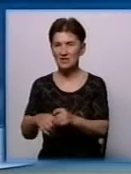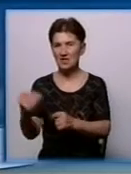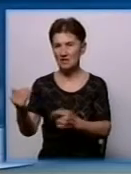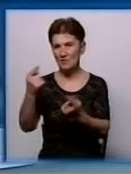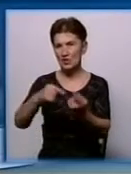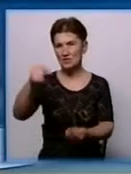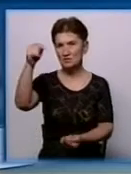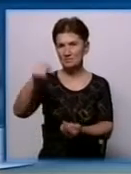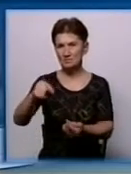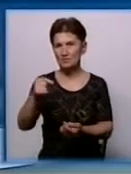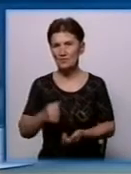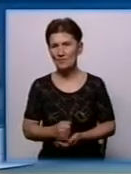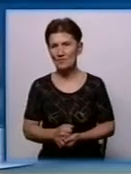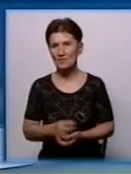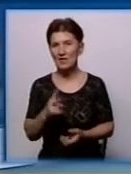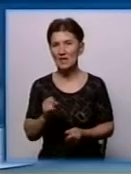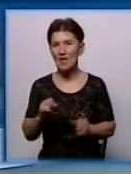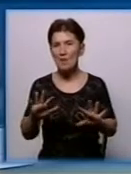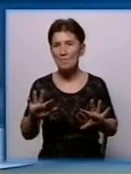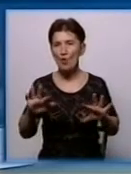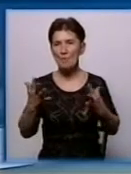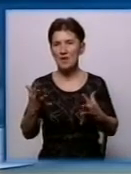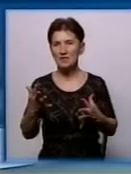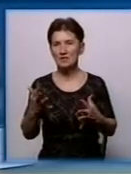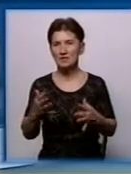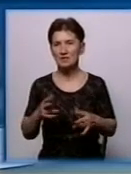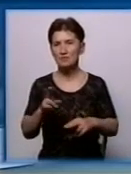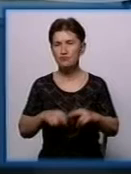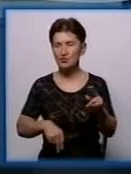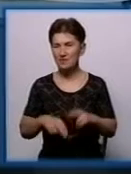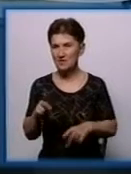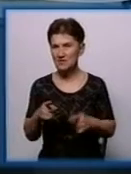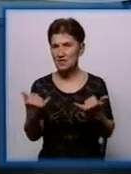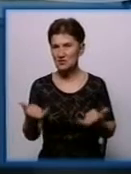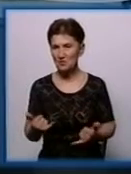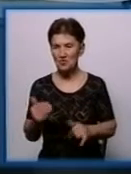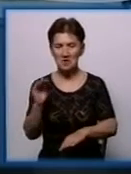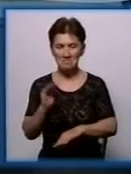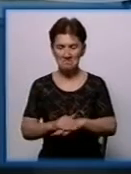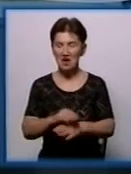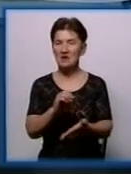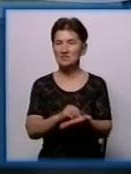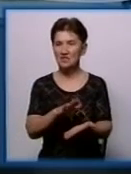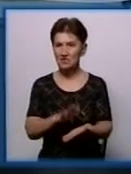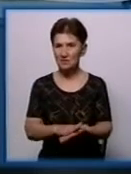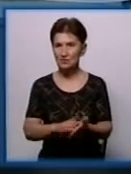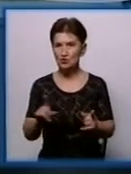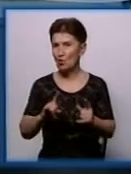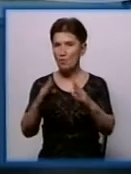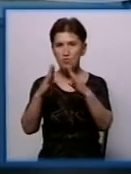пожежонебезпечності на момент будівництва чи здачі в експлуатації. Сьогодні ми констатуємо, що будівля конструктивно